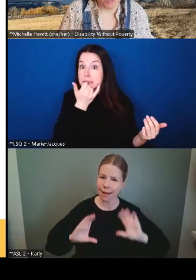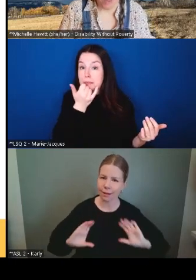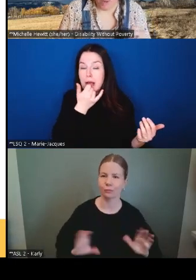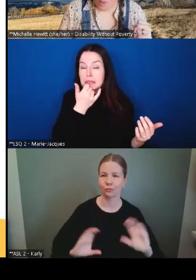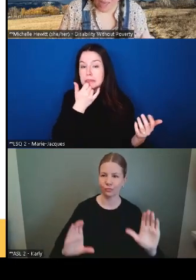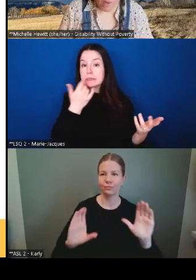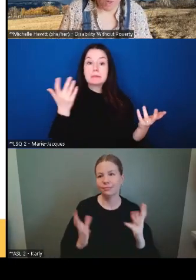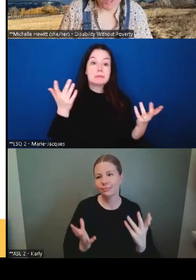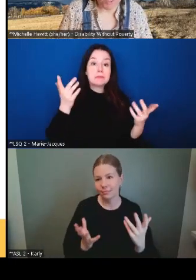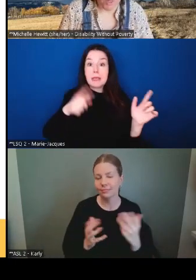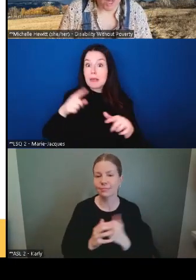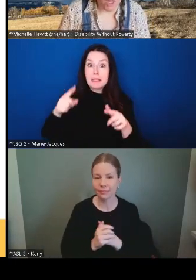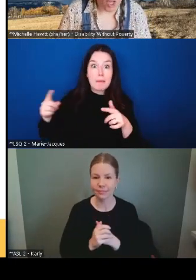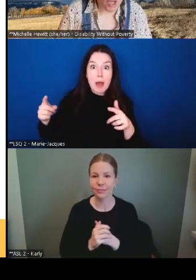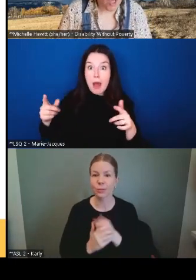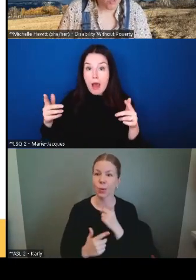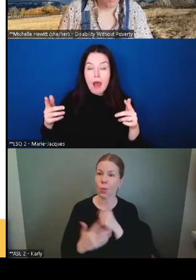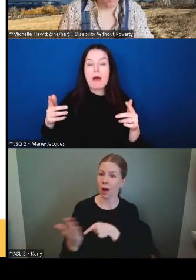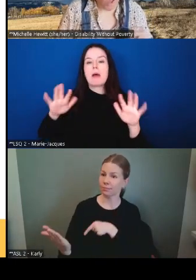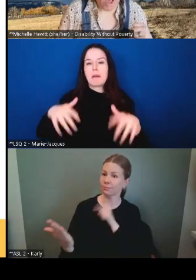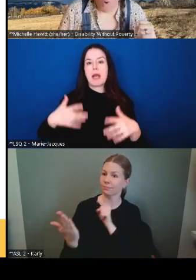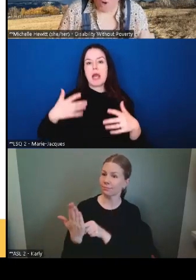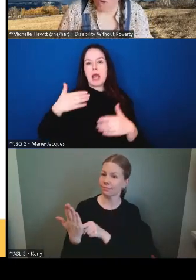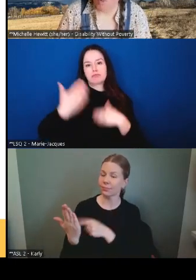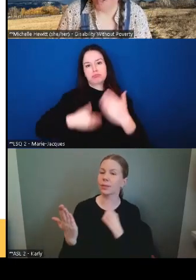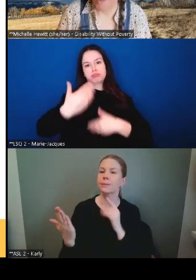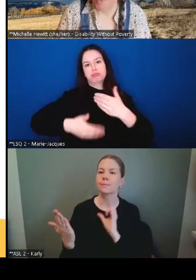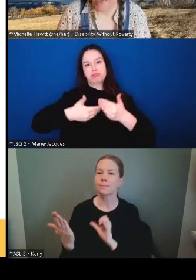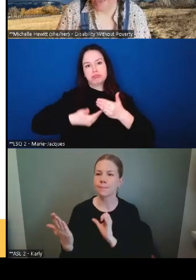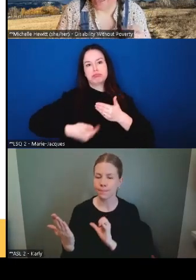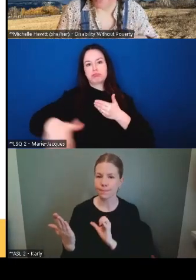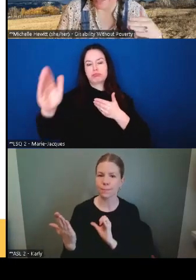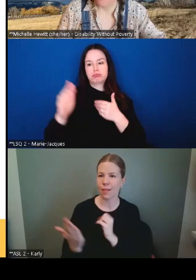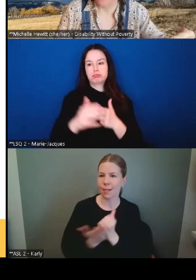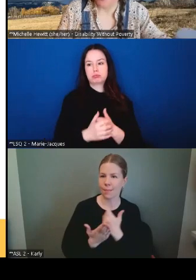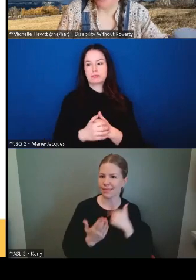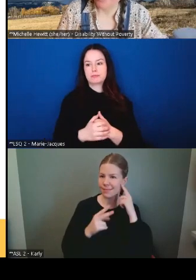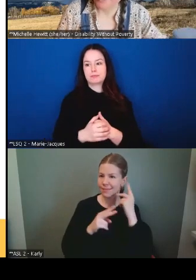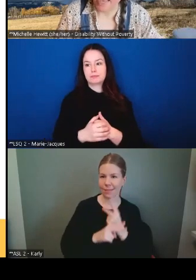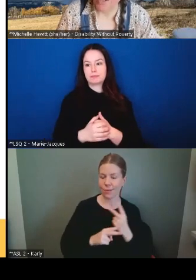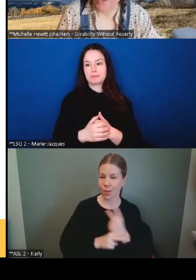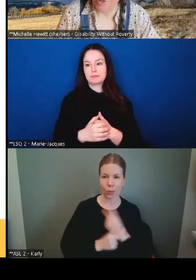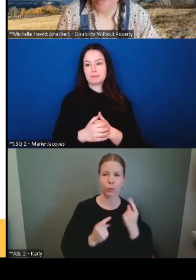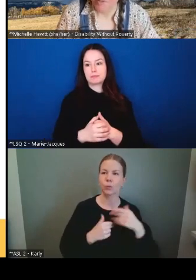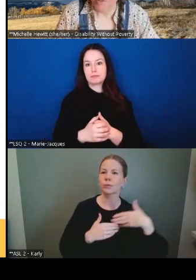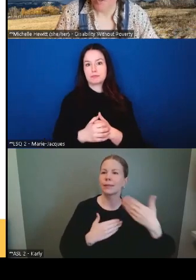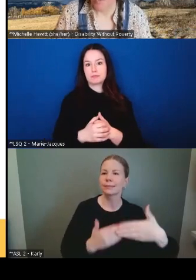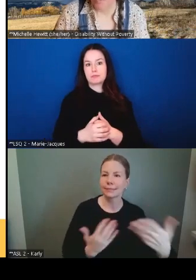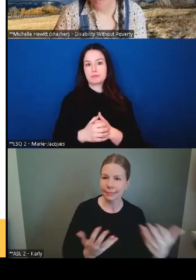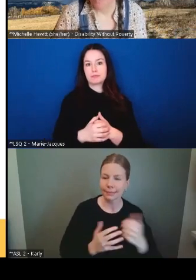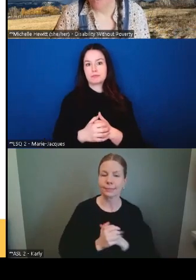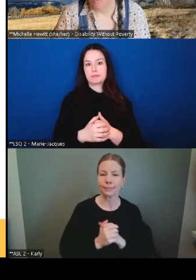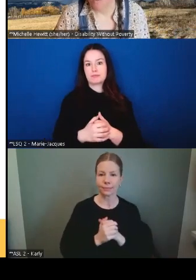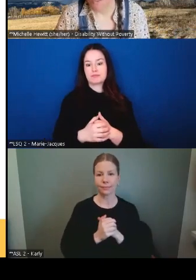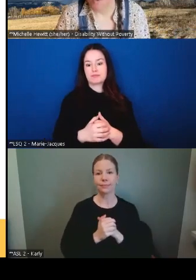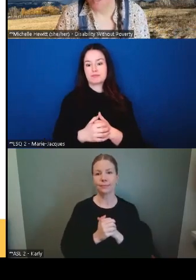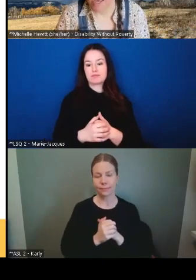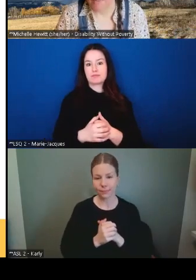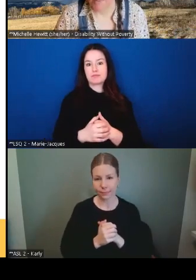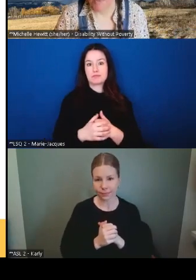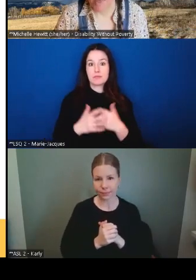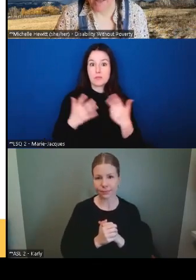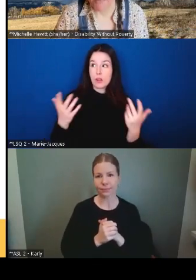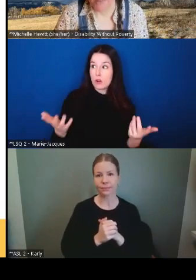nous envoyer vers nos prochaines actions. Alors, d'accord, qu'avons-nous appris? Que pouvons-nous faire avec cela?